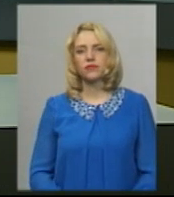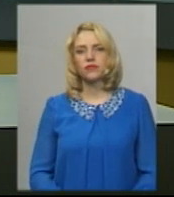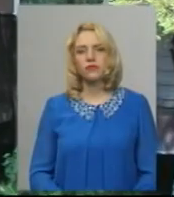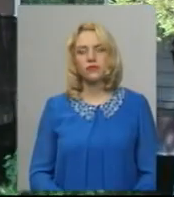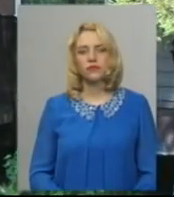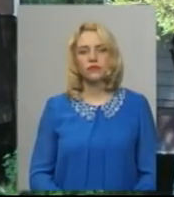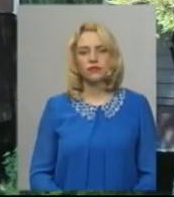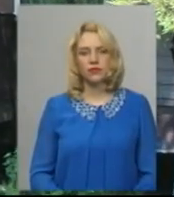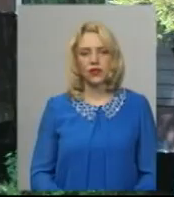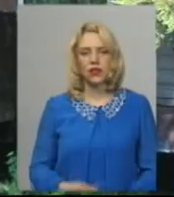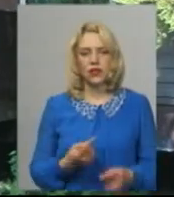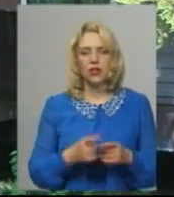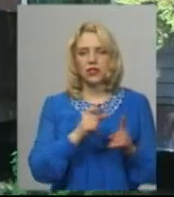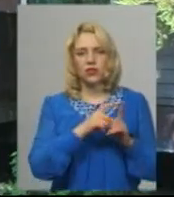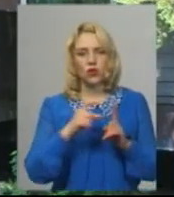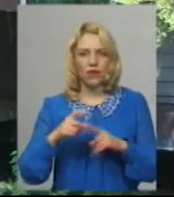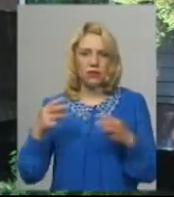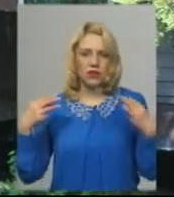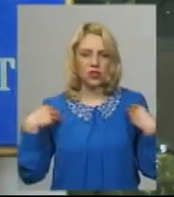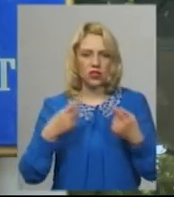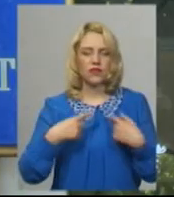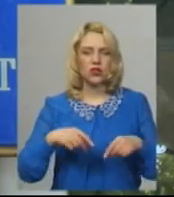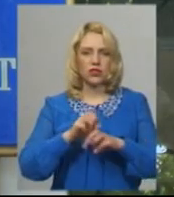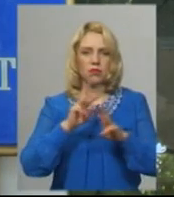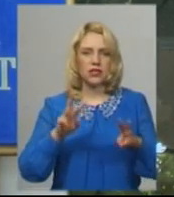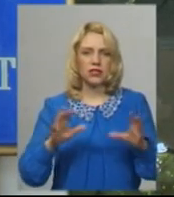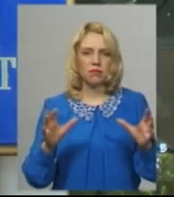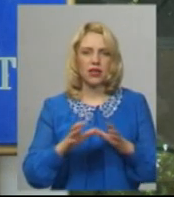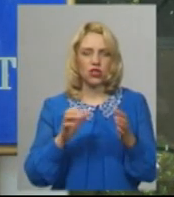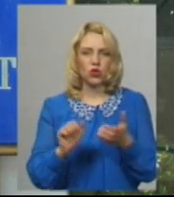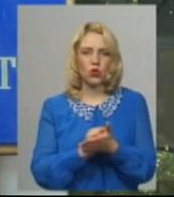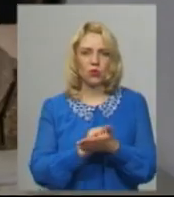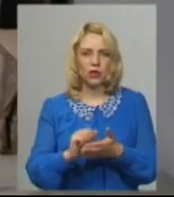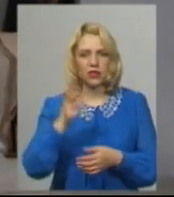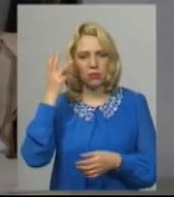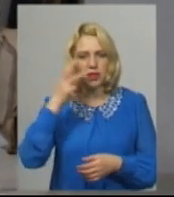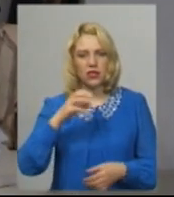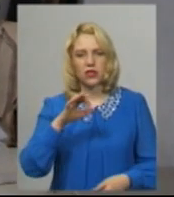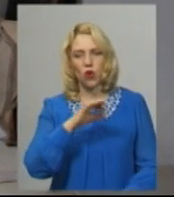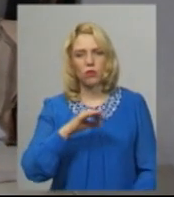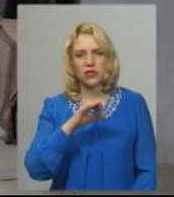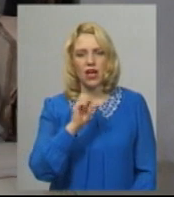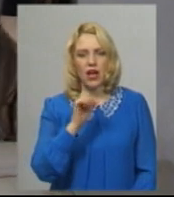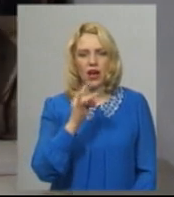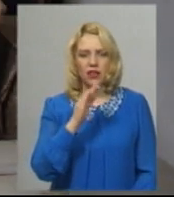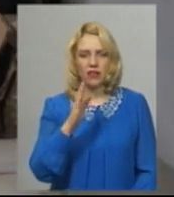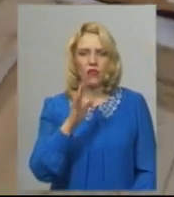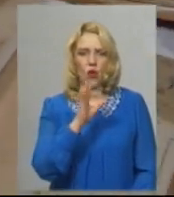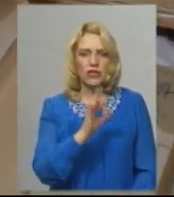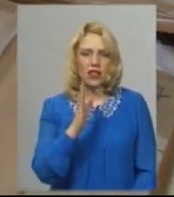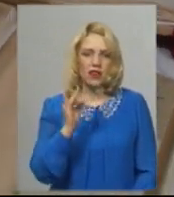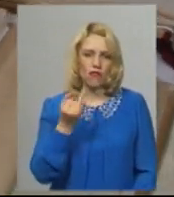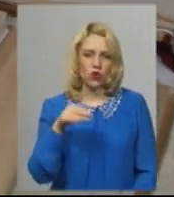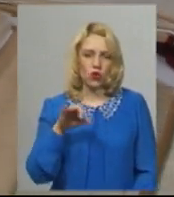За словами начальника з відділу забезпечення збереженості документів Хмельницького обласного архіву Олександра Войтовича, на сьогодні